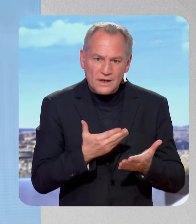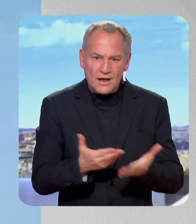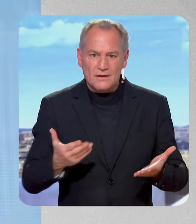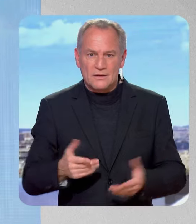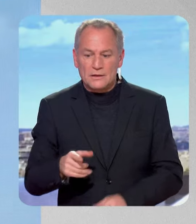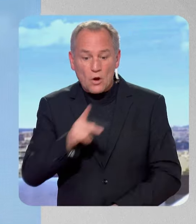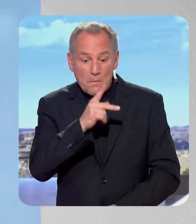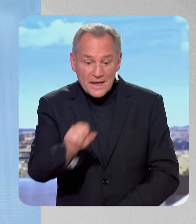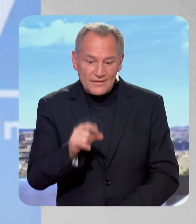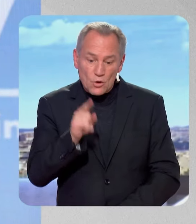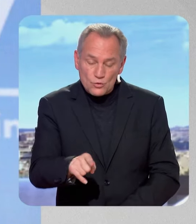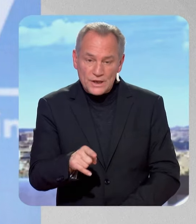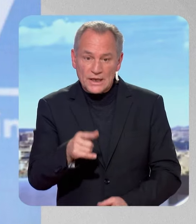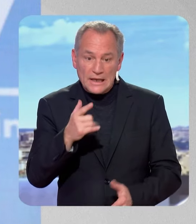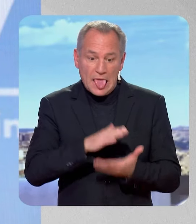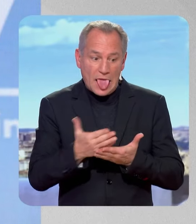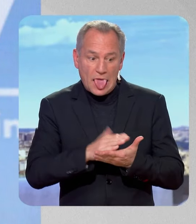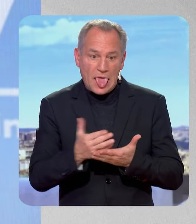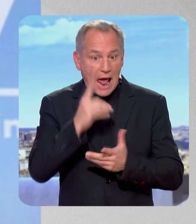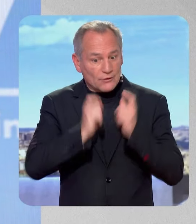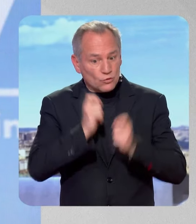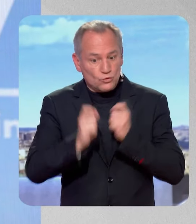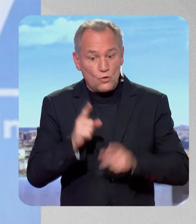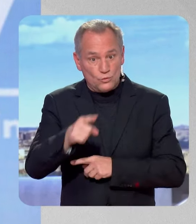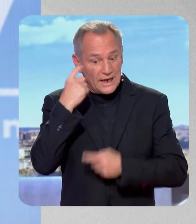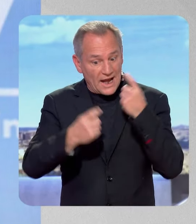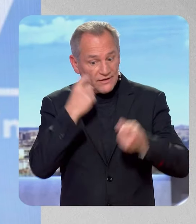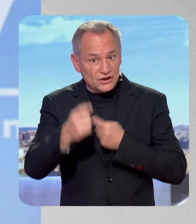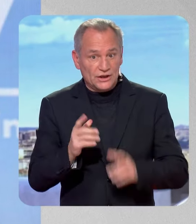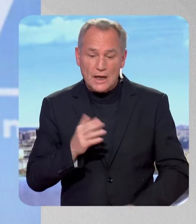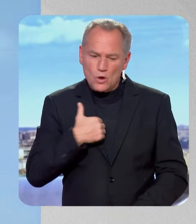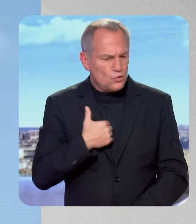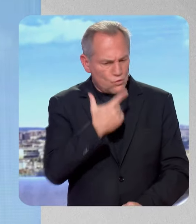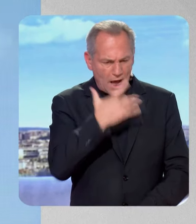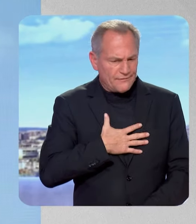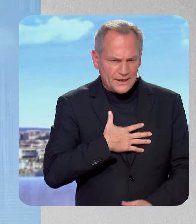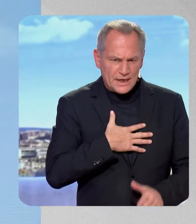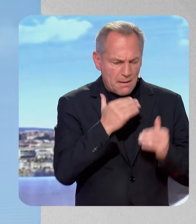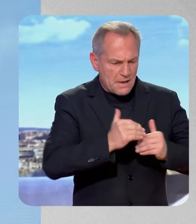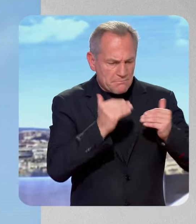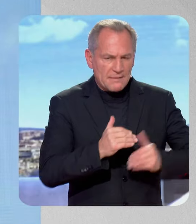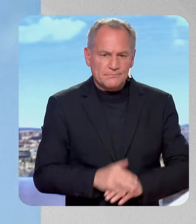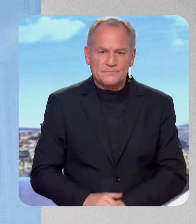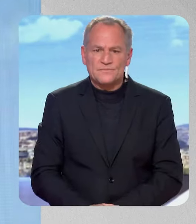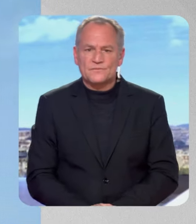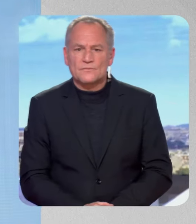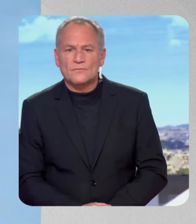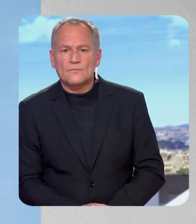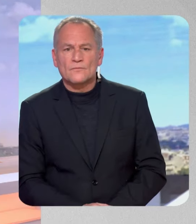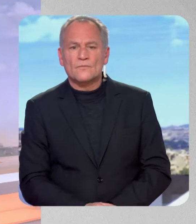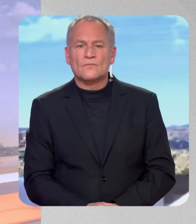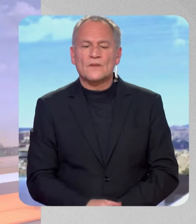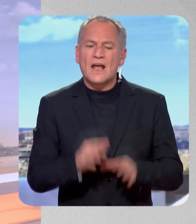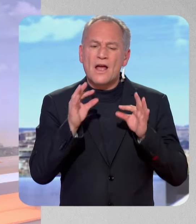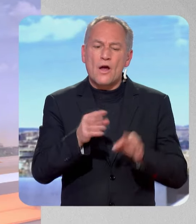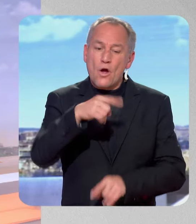Socialiste doit réfléchir à deux fois à ce qu'il a envie de faire stratégiquement pour la suite. Nous, nous n'avons pas changé d'idée. C'est le gros morceau de votre niche parlementaire, ce texte pour